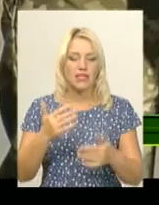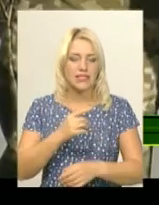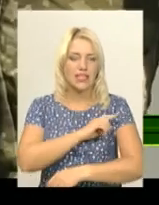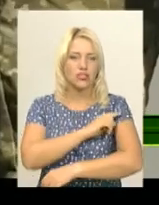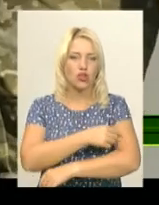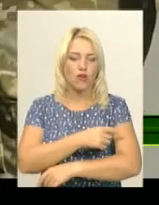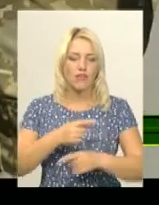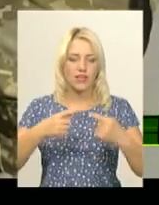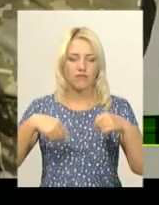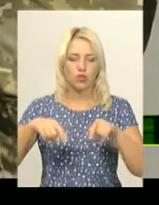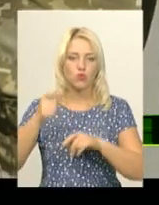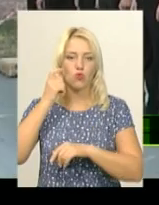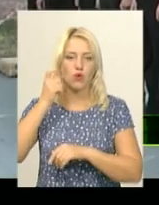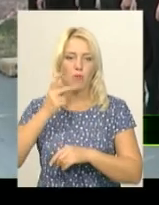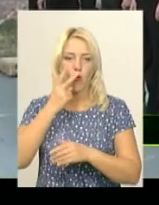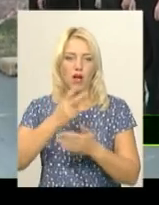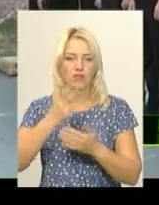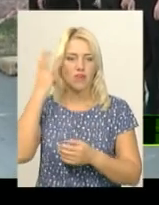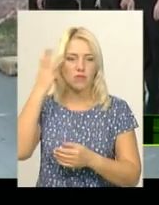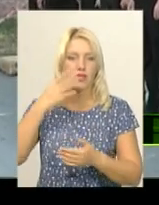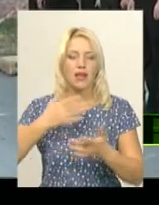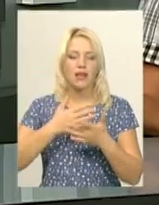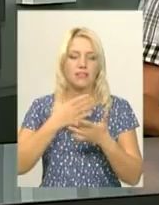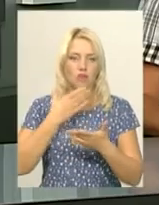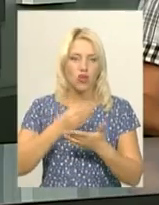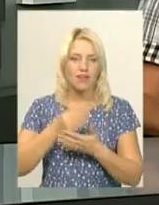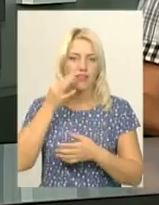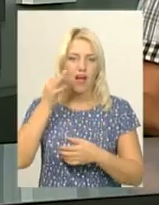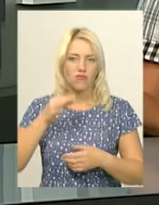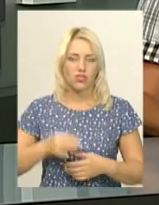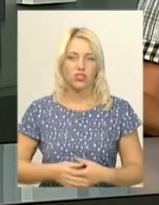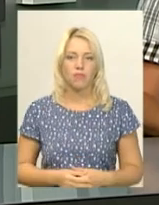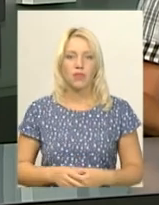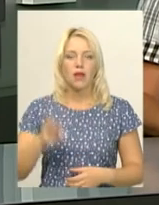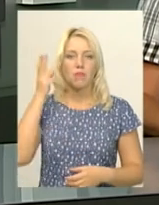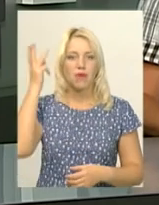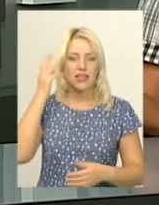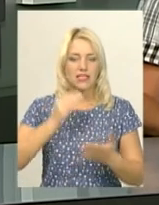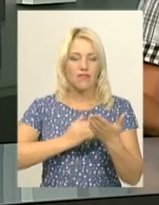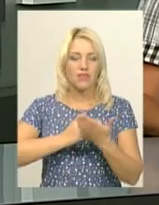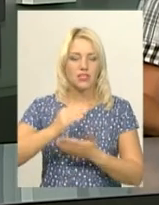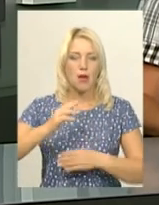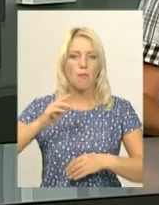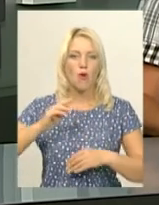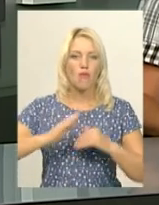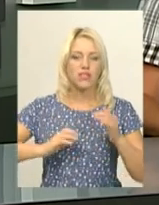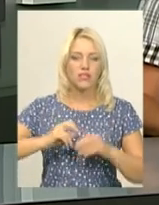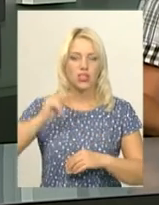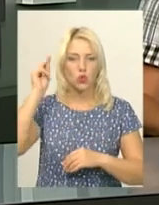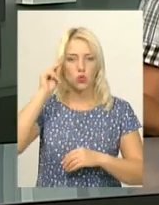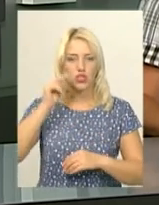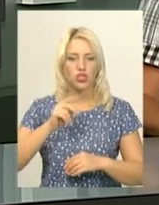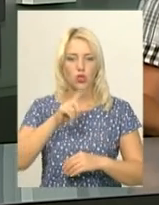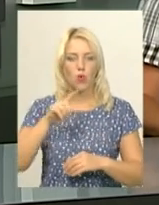України, показували у Хмельницькому свої навички. У Хмельницькому вищому професійному училищі номер 4